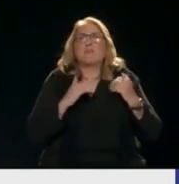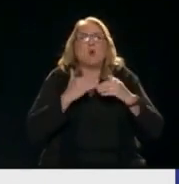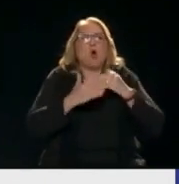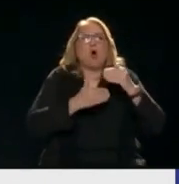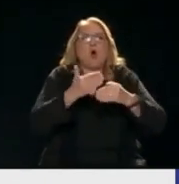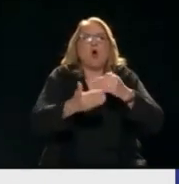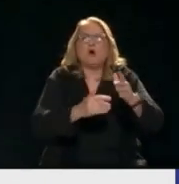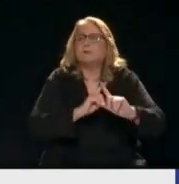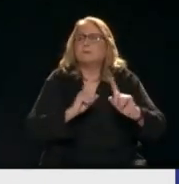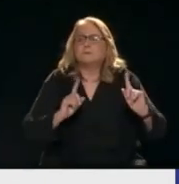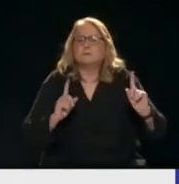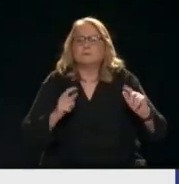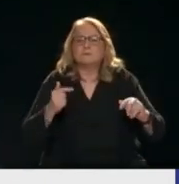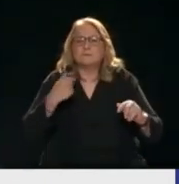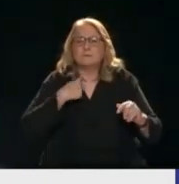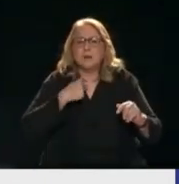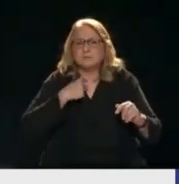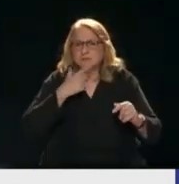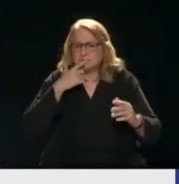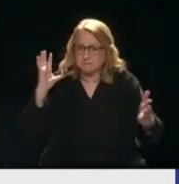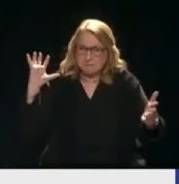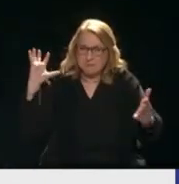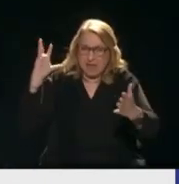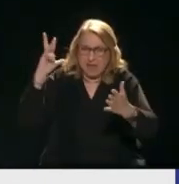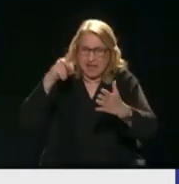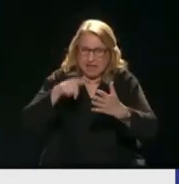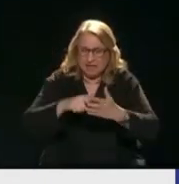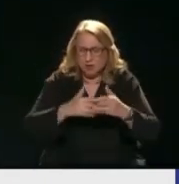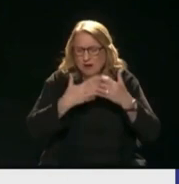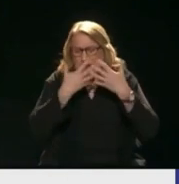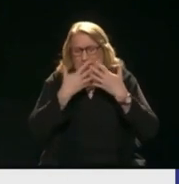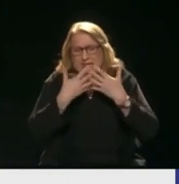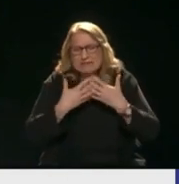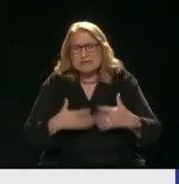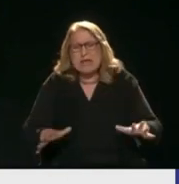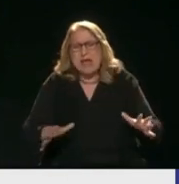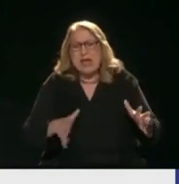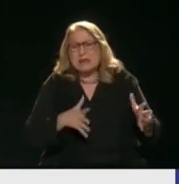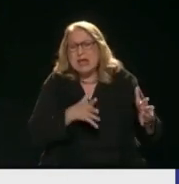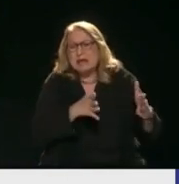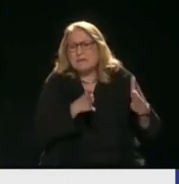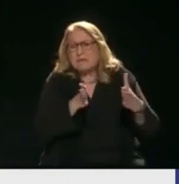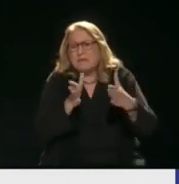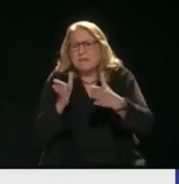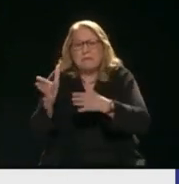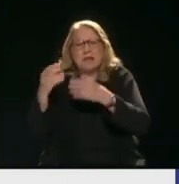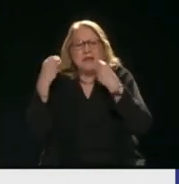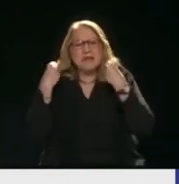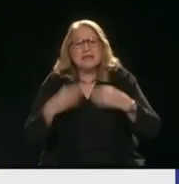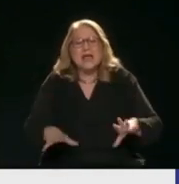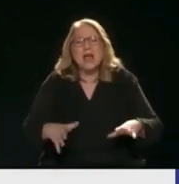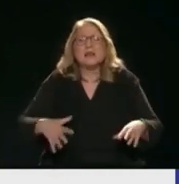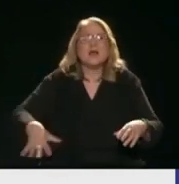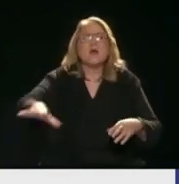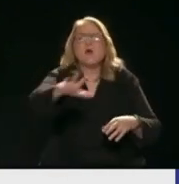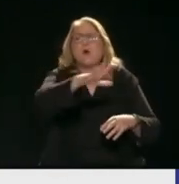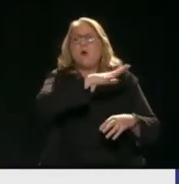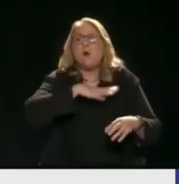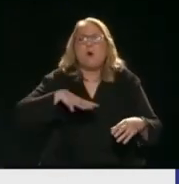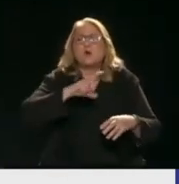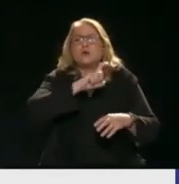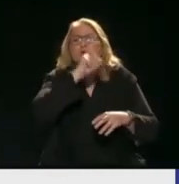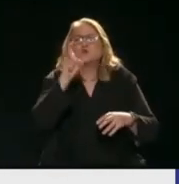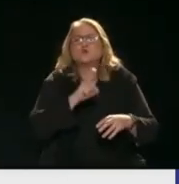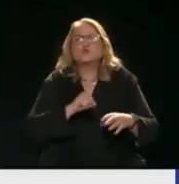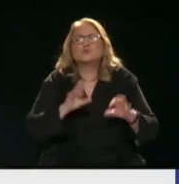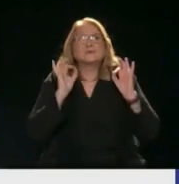από τον αποστατικό γελίο ρυθμό Που έχουμε πάρει Σε έναν αποστατικό χρόνο Που δεν ζει και δεν βιώνει κανένας Και ζούμε σε